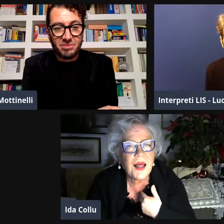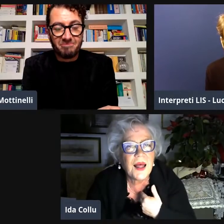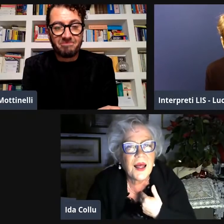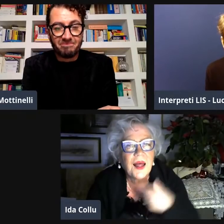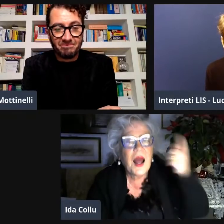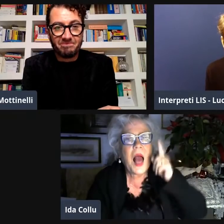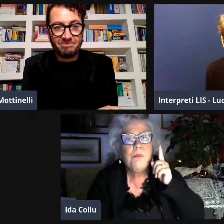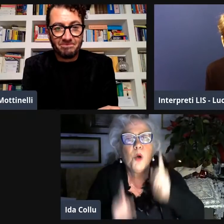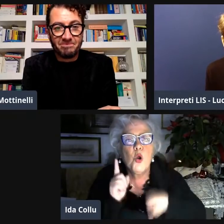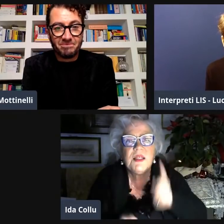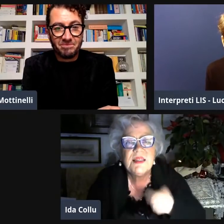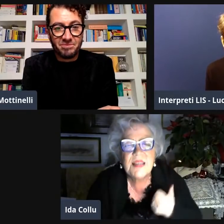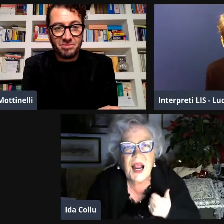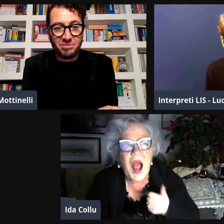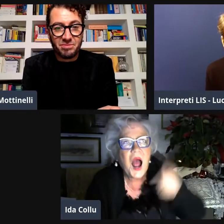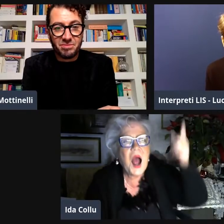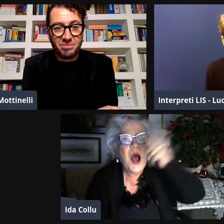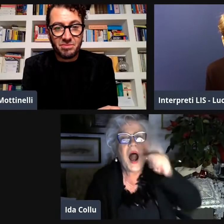capisci cosa voglio dirti